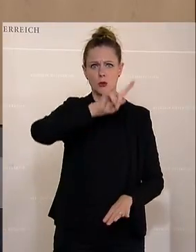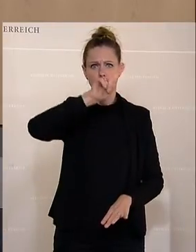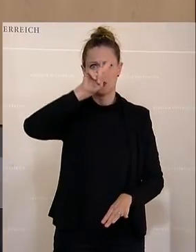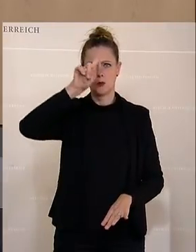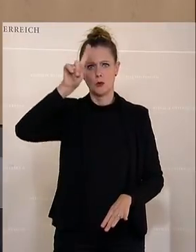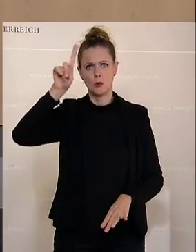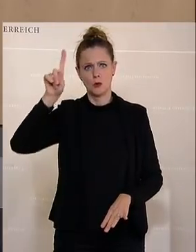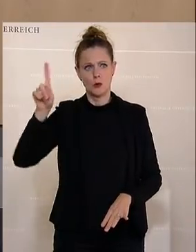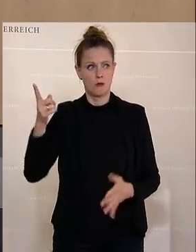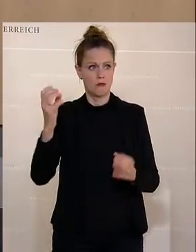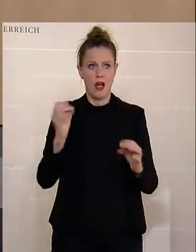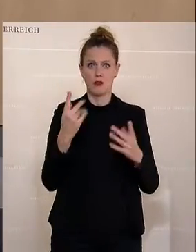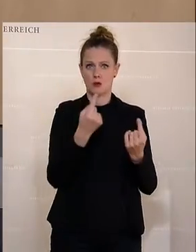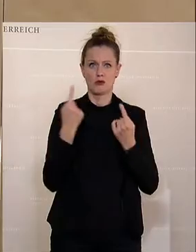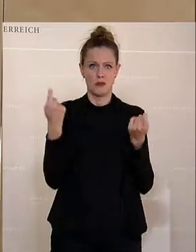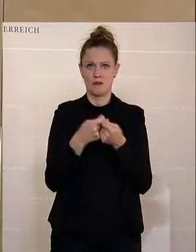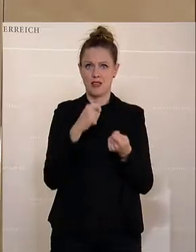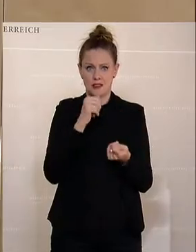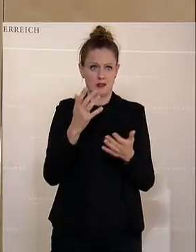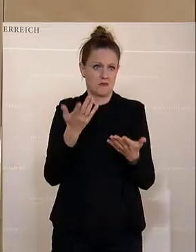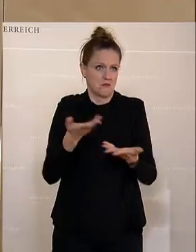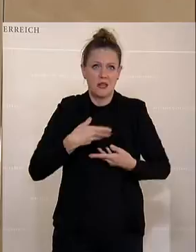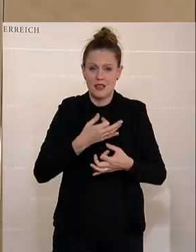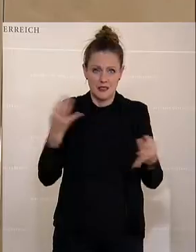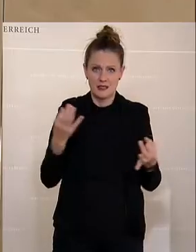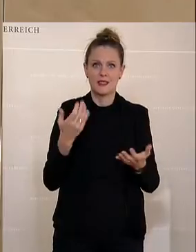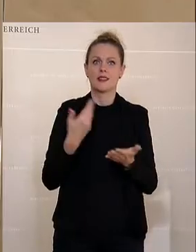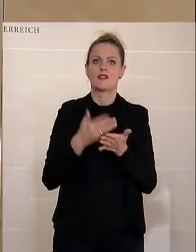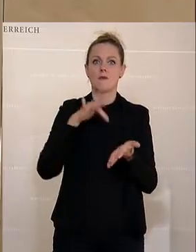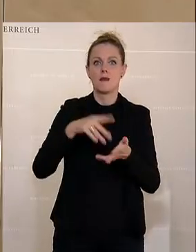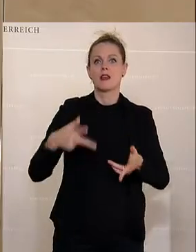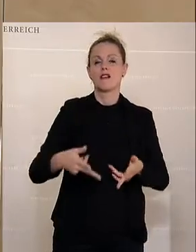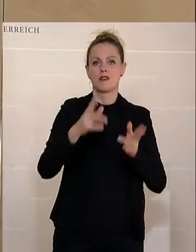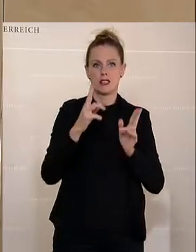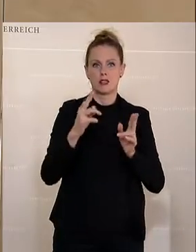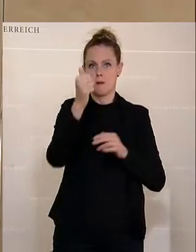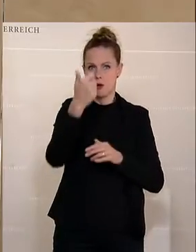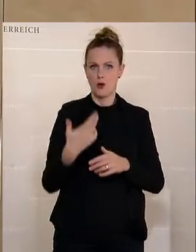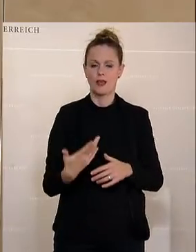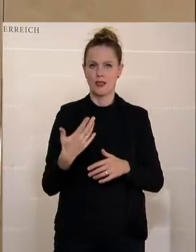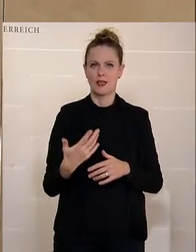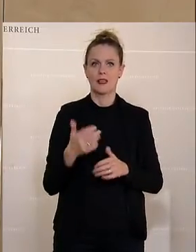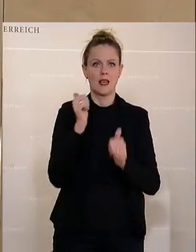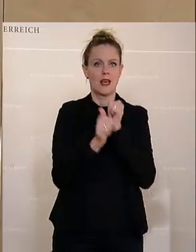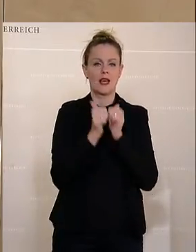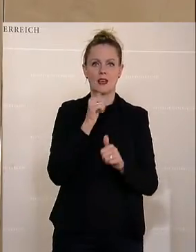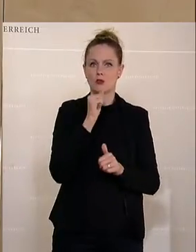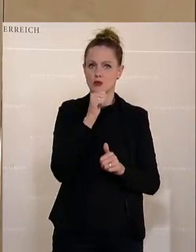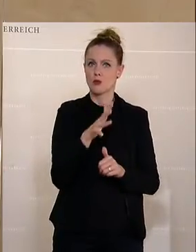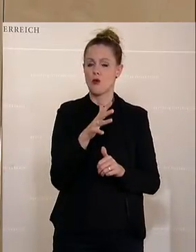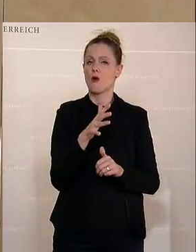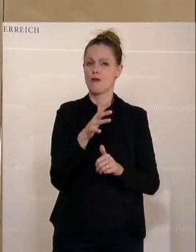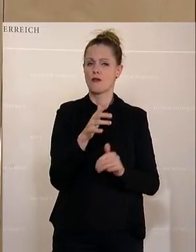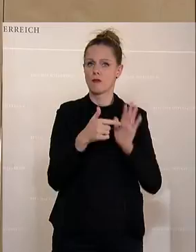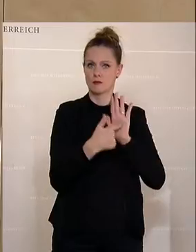zu tun hat? Und die mittelfristigen Prioritäten seit der Rechnungshof, die möchte ich hervorheben. Das lohnt sich wirklich.